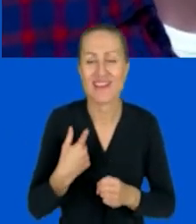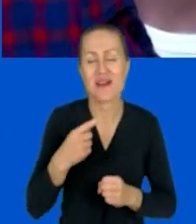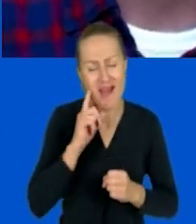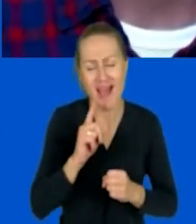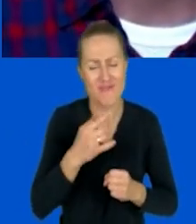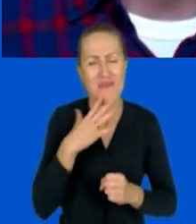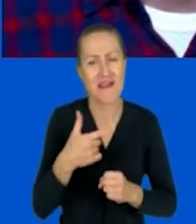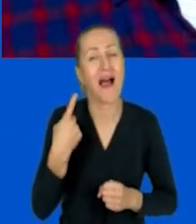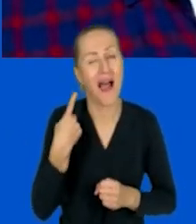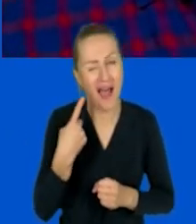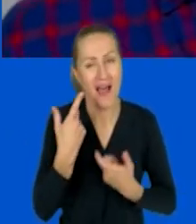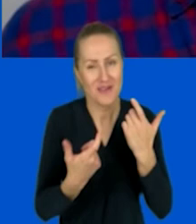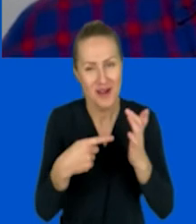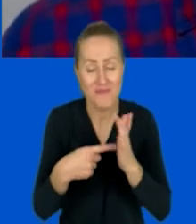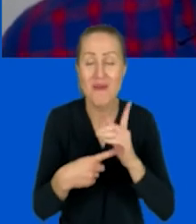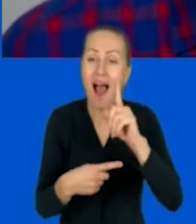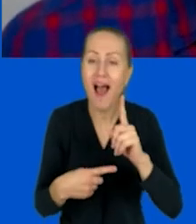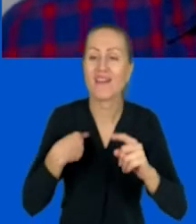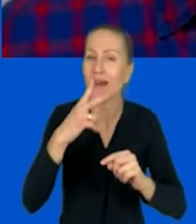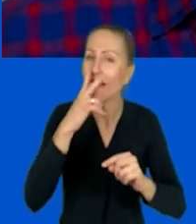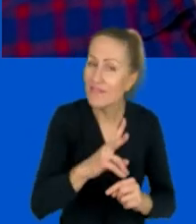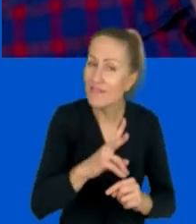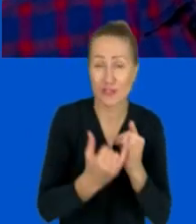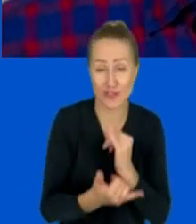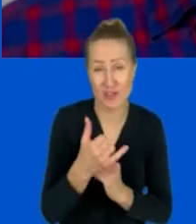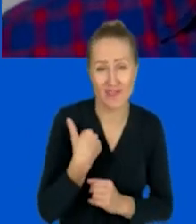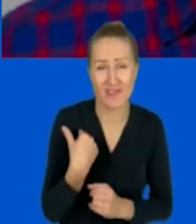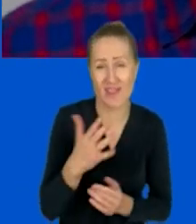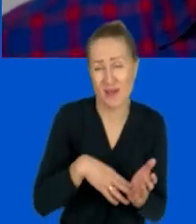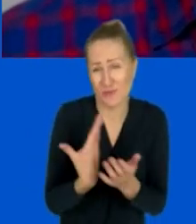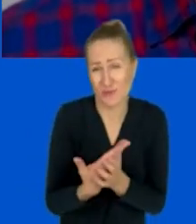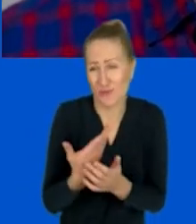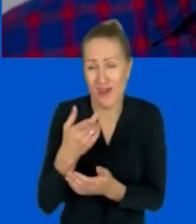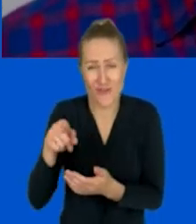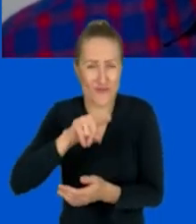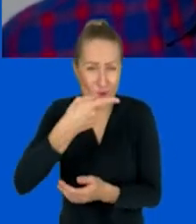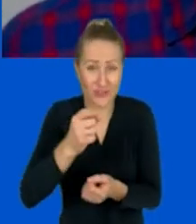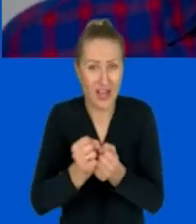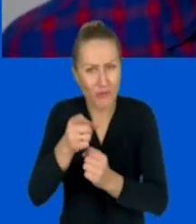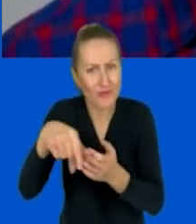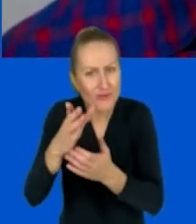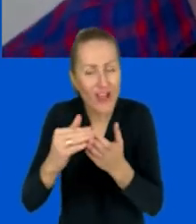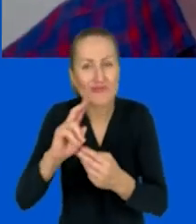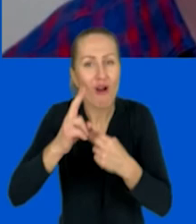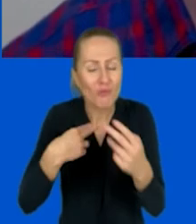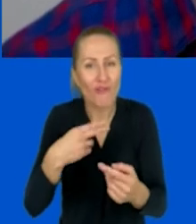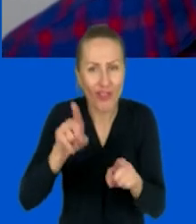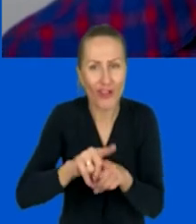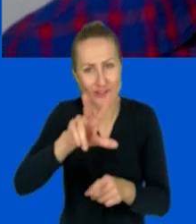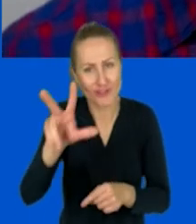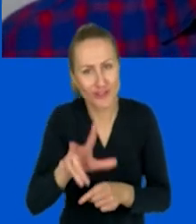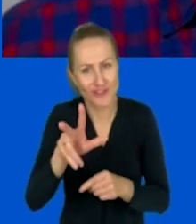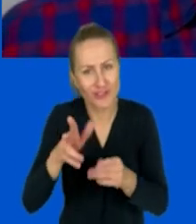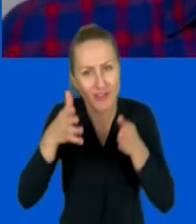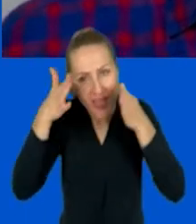oczko, ale z drugiej strony siedząc godzinę czy trzy, tak jak pokazywali nasi widzowie